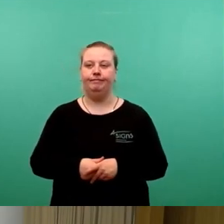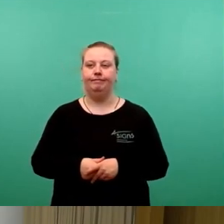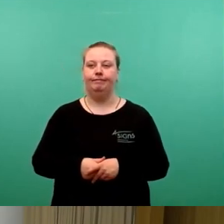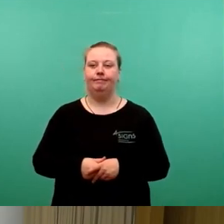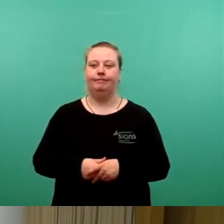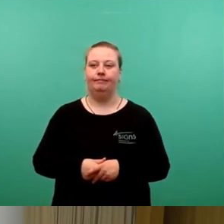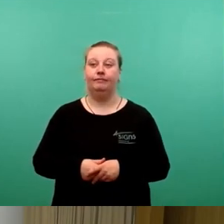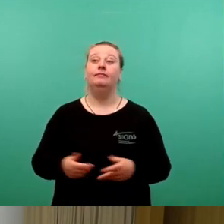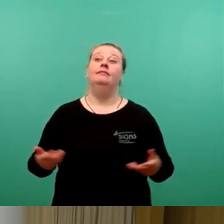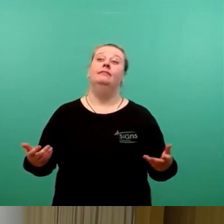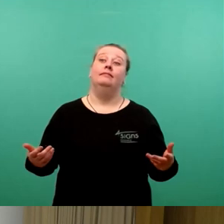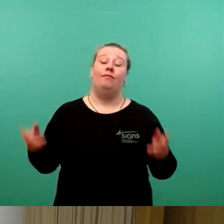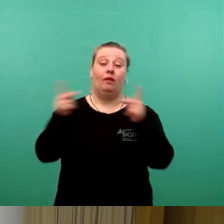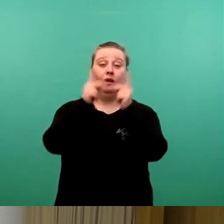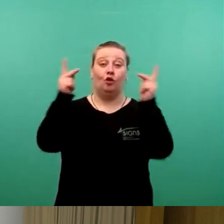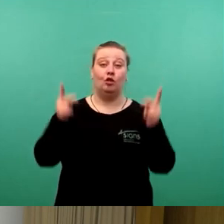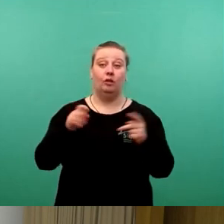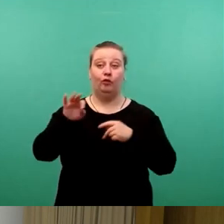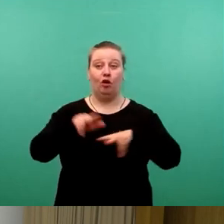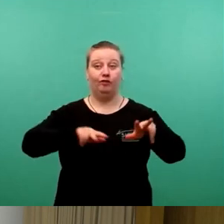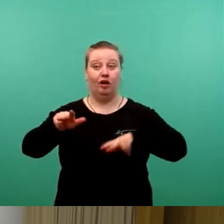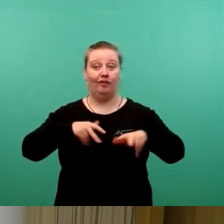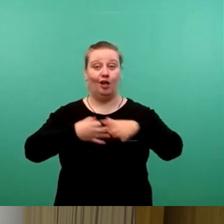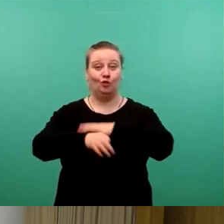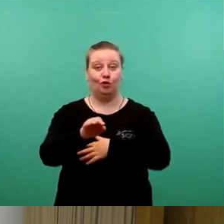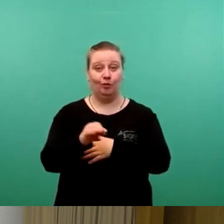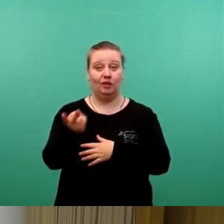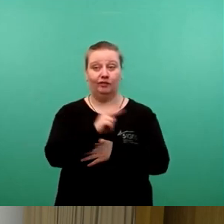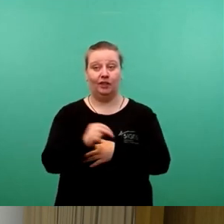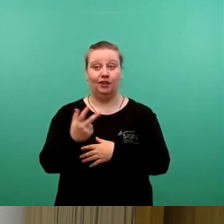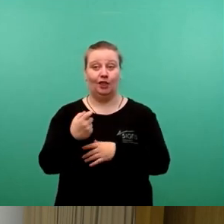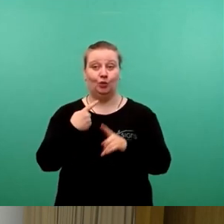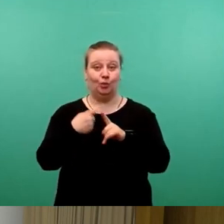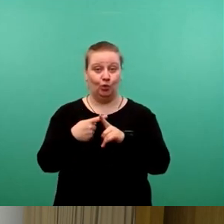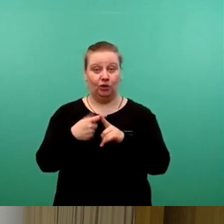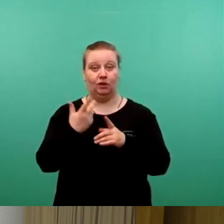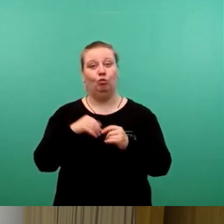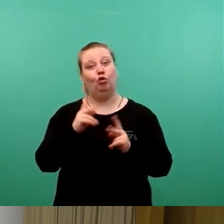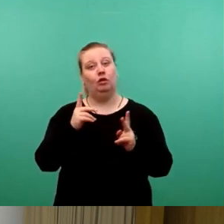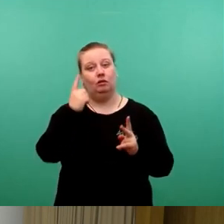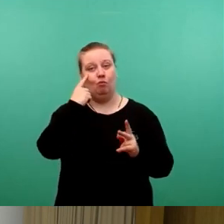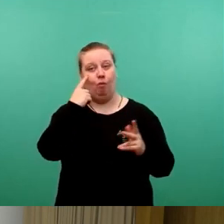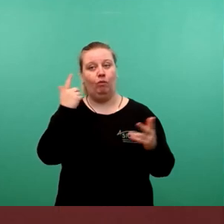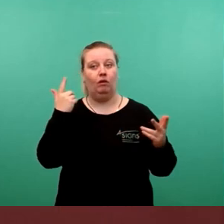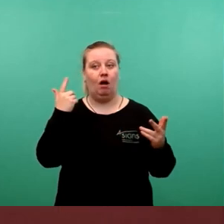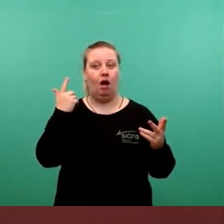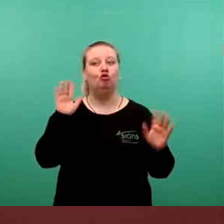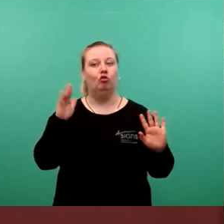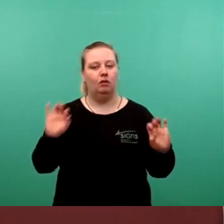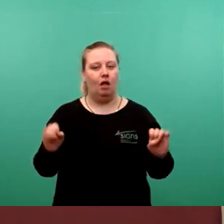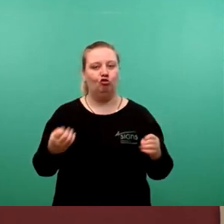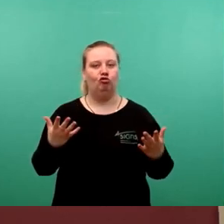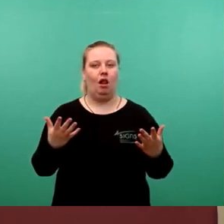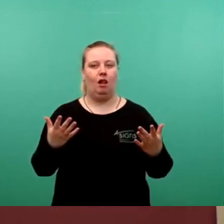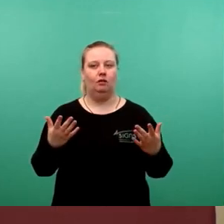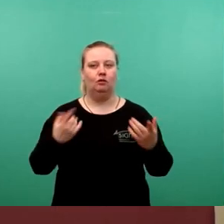Also das Konzept zur Verwaltungsunterbringung 2030 plus ist verwaltungsseitig erstellt und befindet